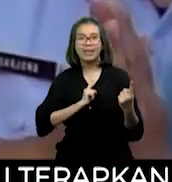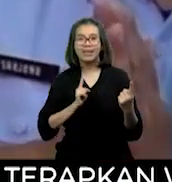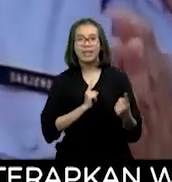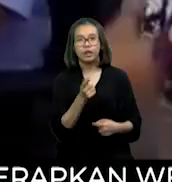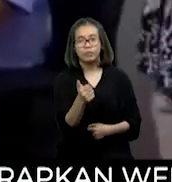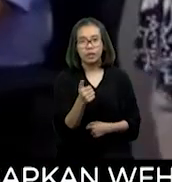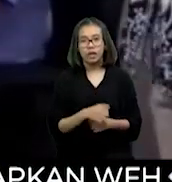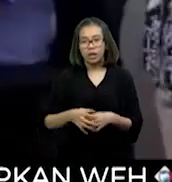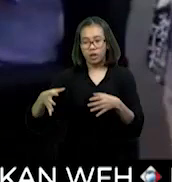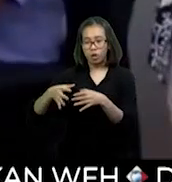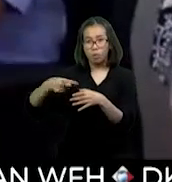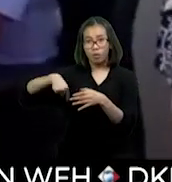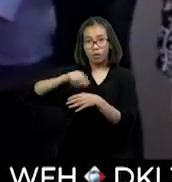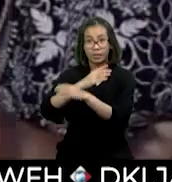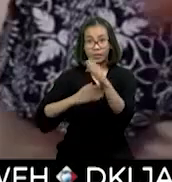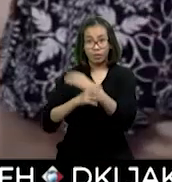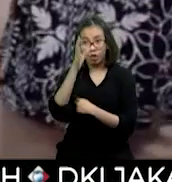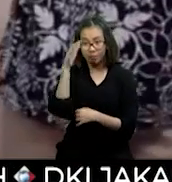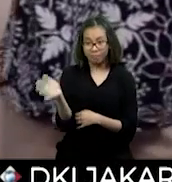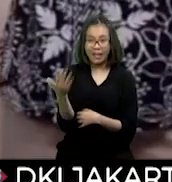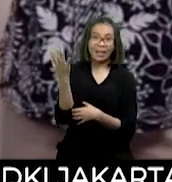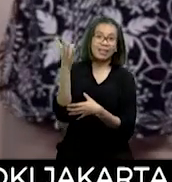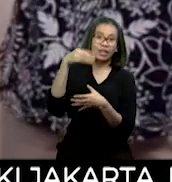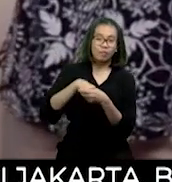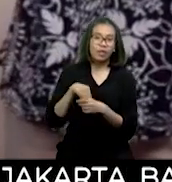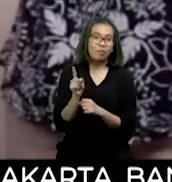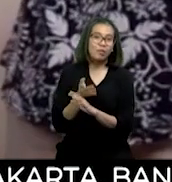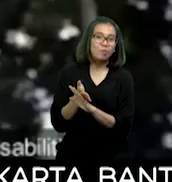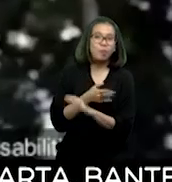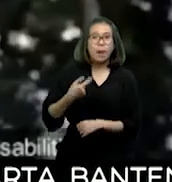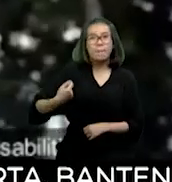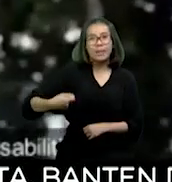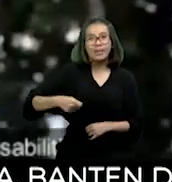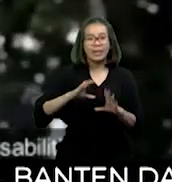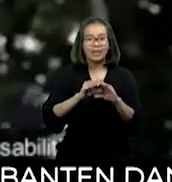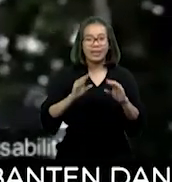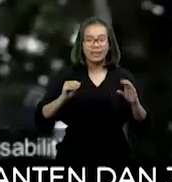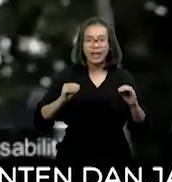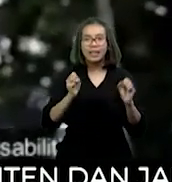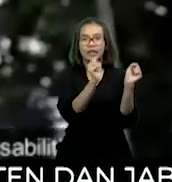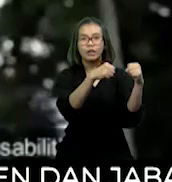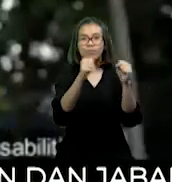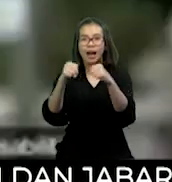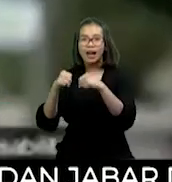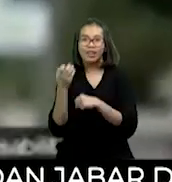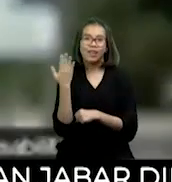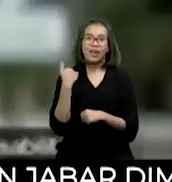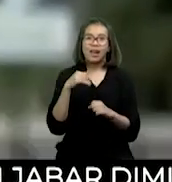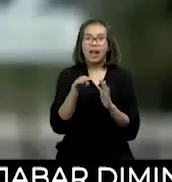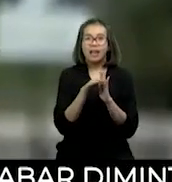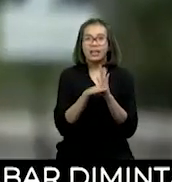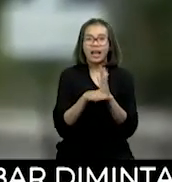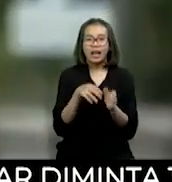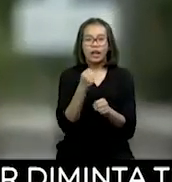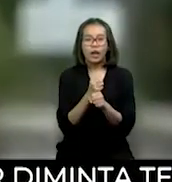Pelibatan penyandang disabilitas ini dilakukan sesuai kesepakatan para Menteri Ketenaga Kerjaan di Presidensi G20 Argentina tahun